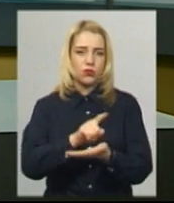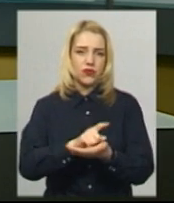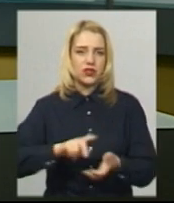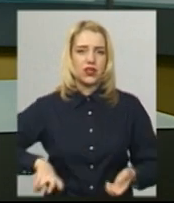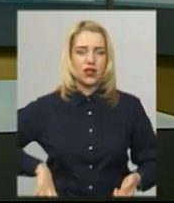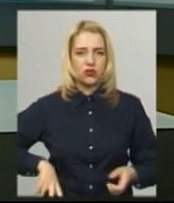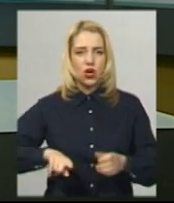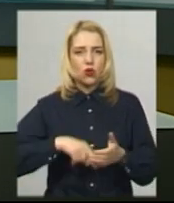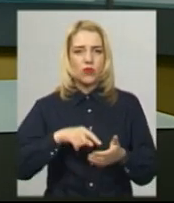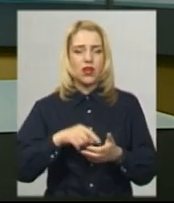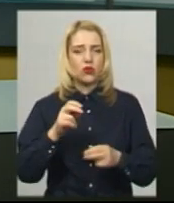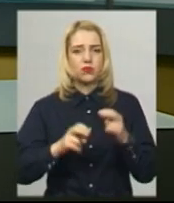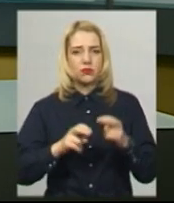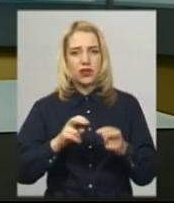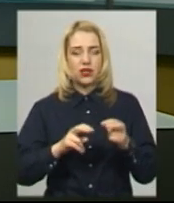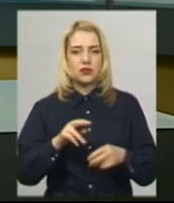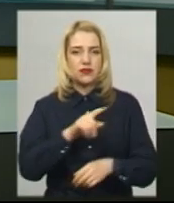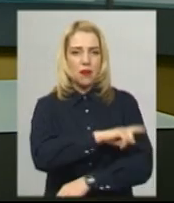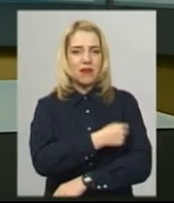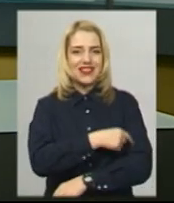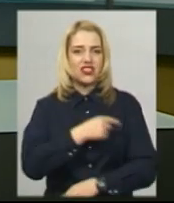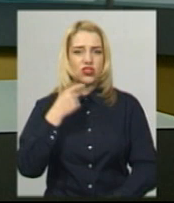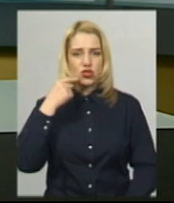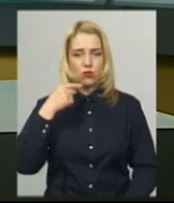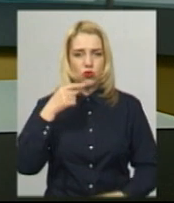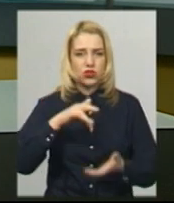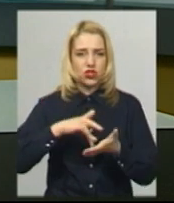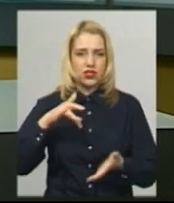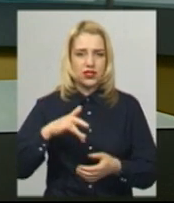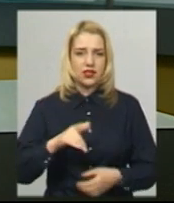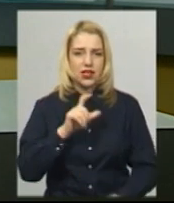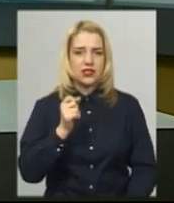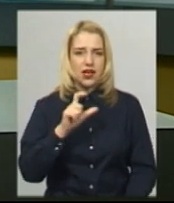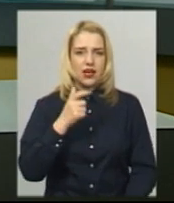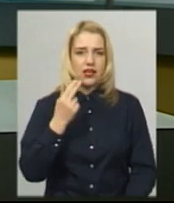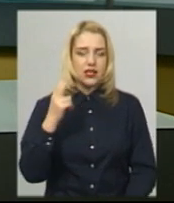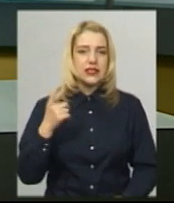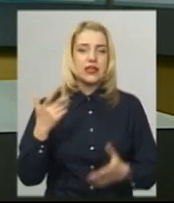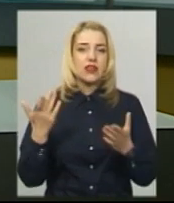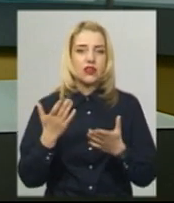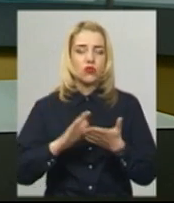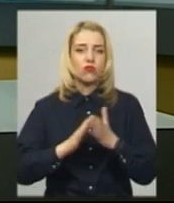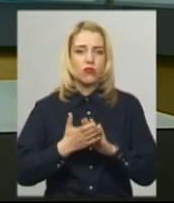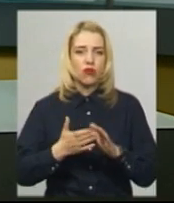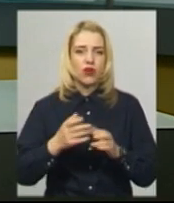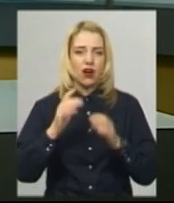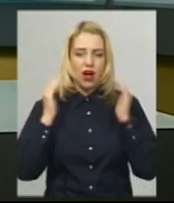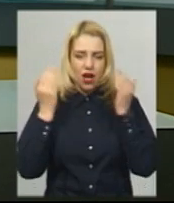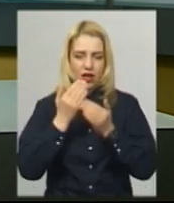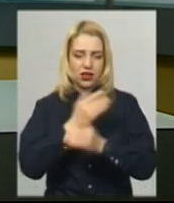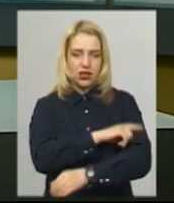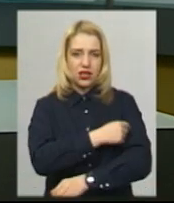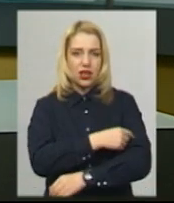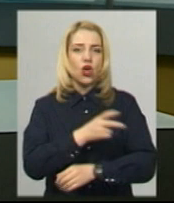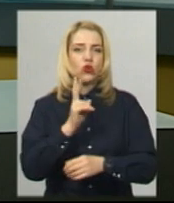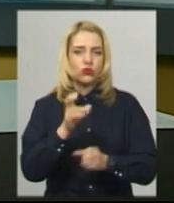директора комунального підприємства «Медичний стоматологічний центр» Михайло Заяць. Хто саме в умовах карантину може записатися